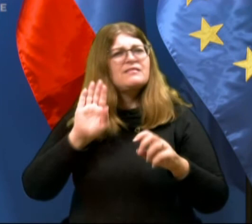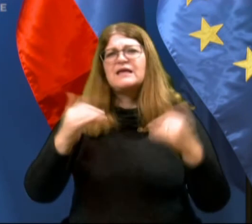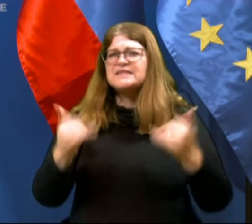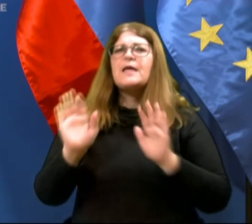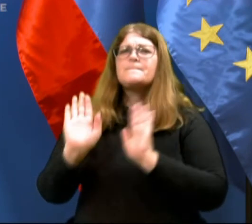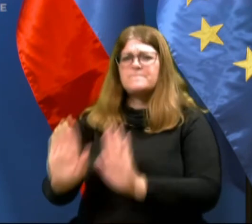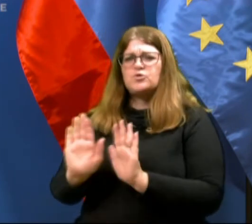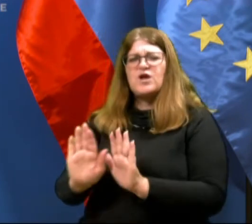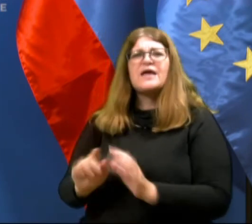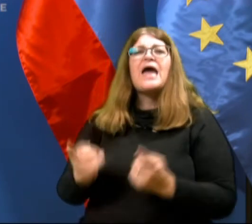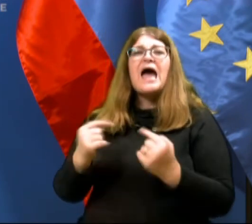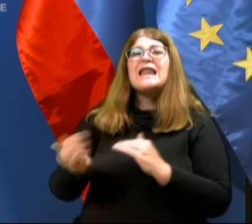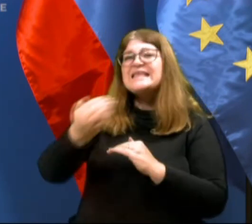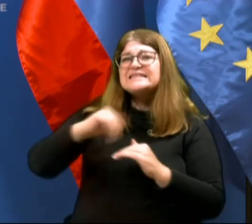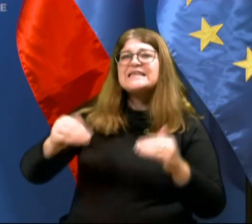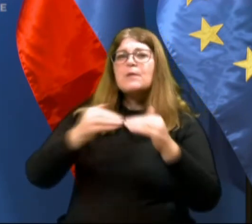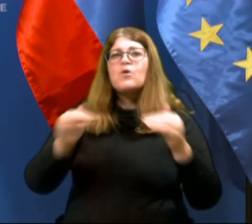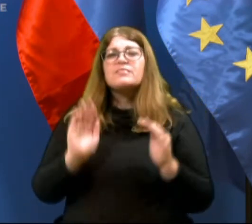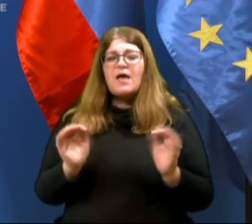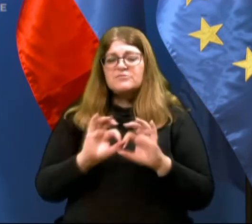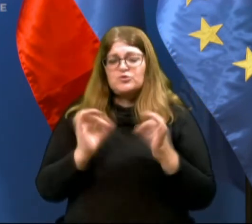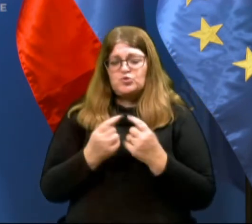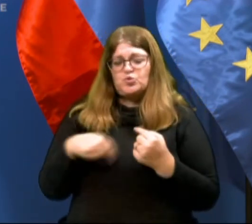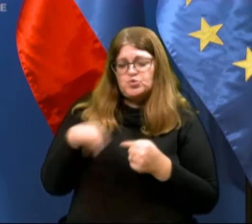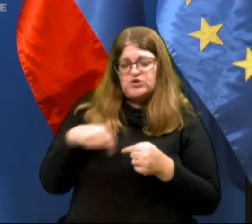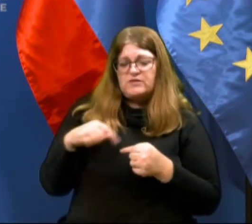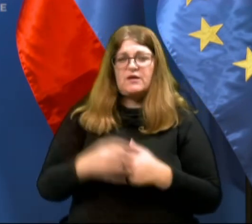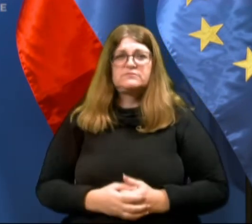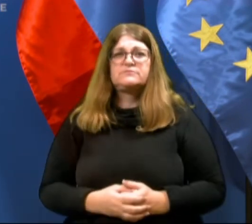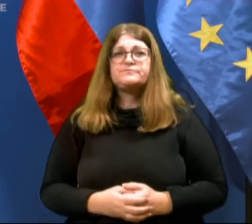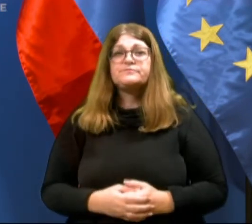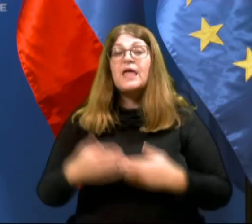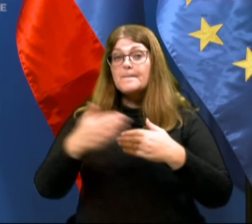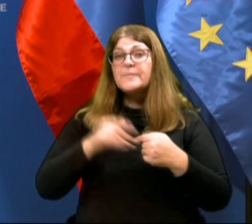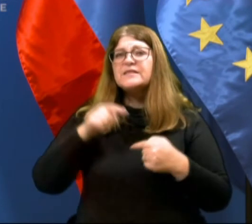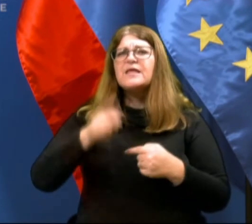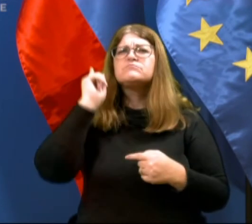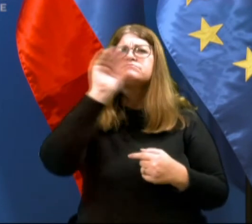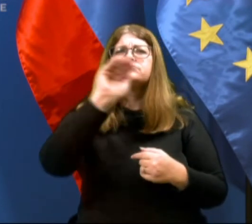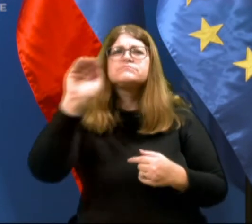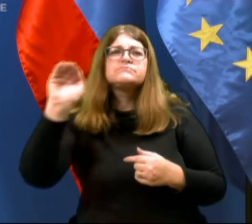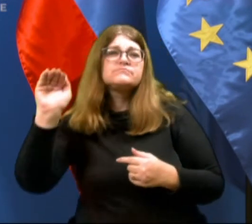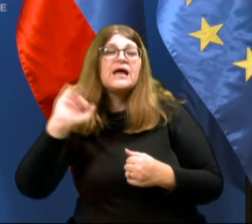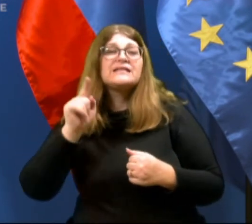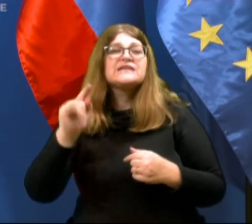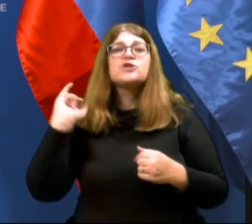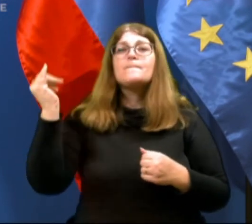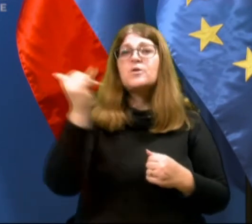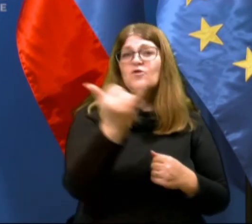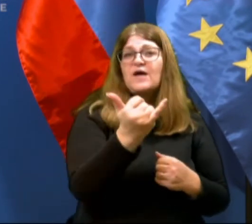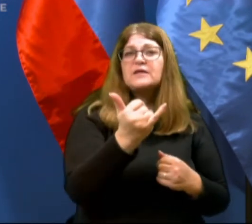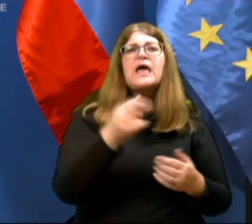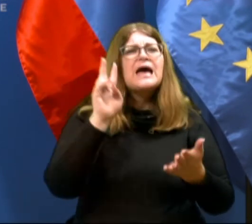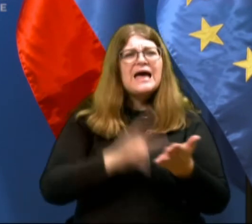počakajo ali pa se izjemoma omejijo zgolj na ože družinske člane. Pri tem apeliramo tudi na to, da so potovanja